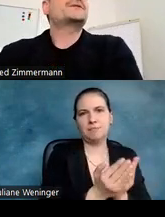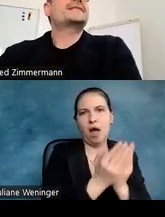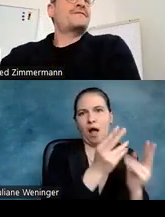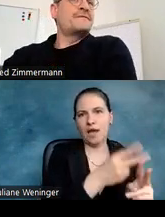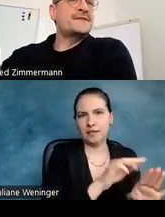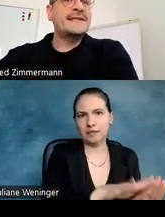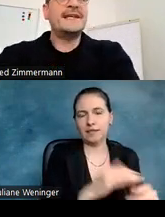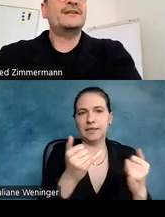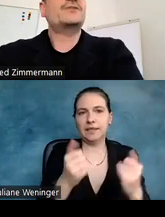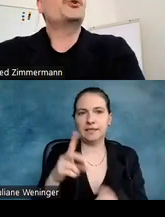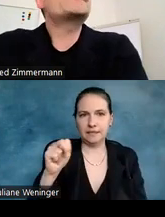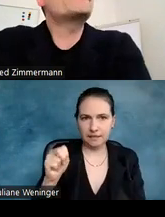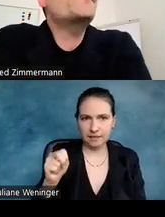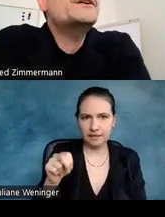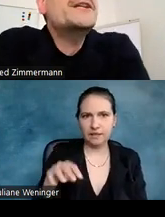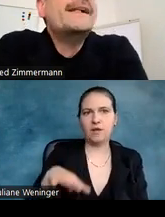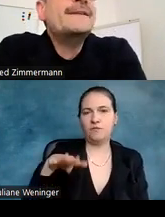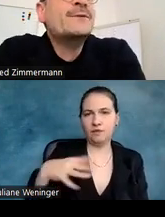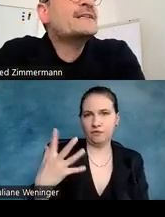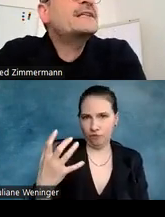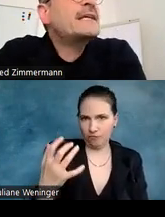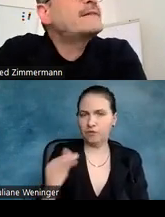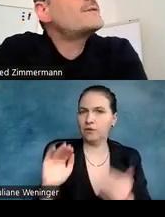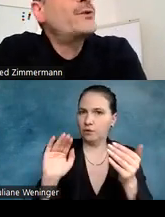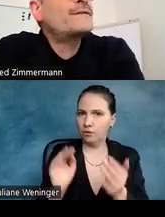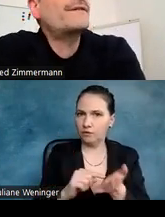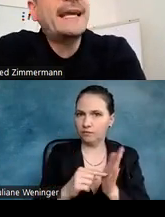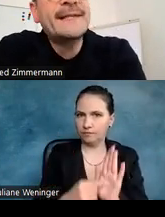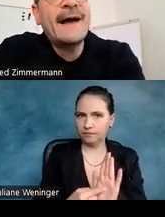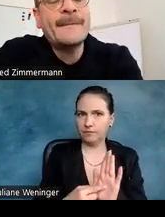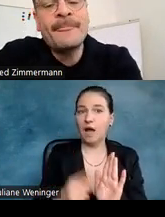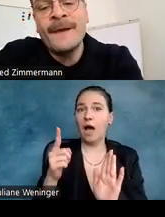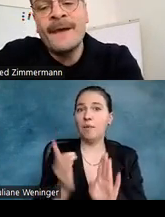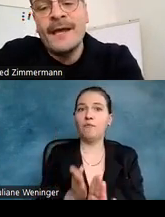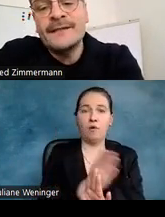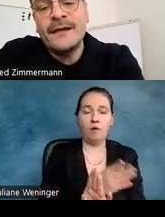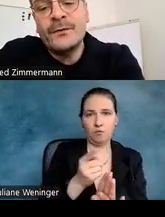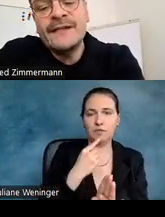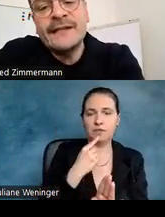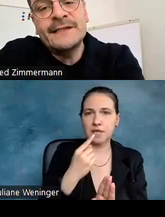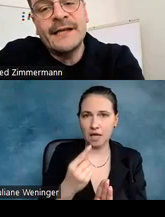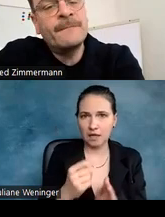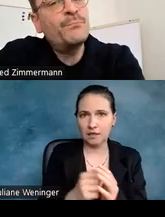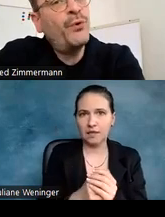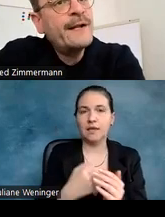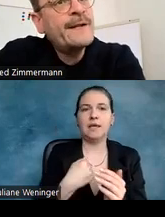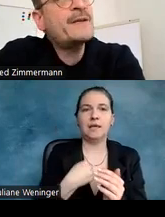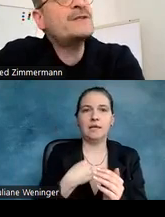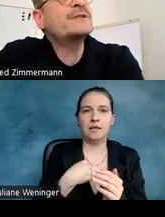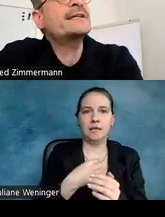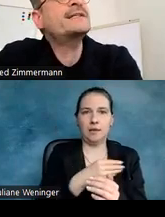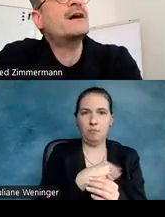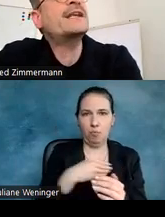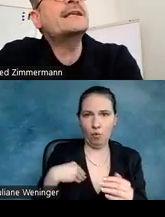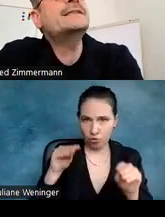die DIN 1450 in Kürze vorstellen und ich will Ihnen sofort vorweg sagen, ich unterrichte in Polen.